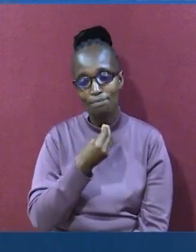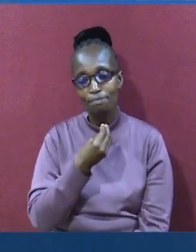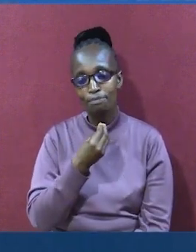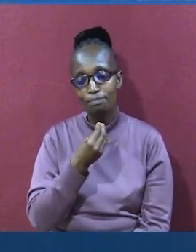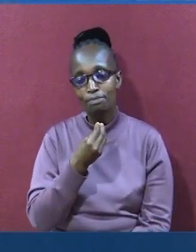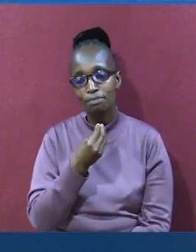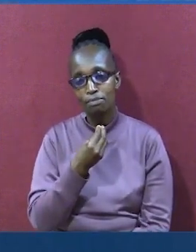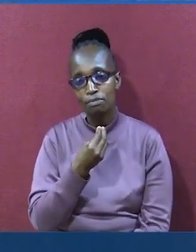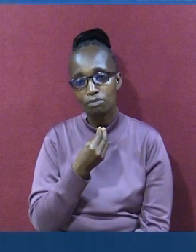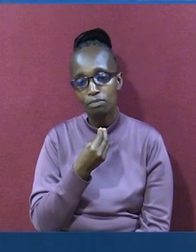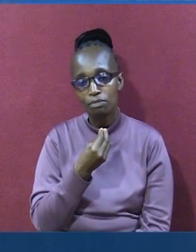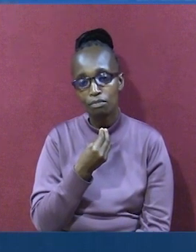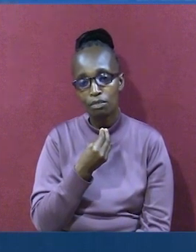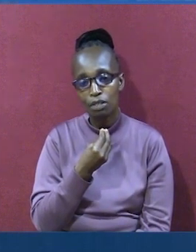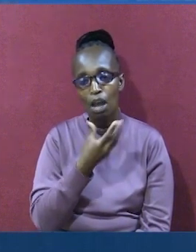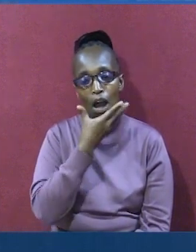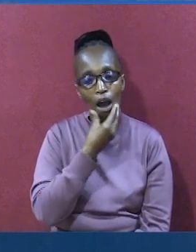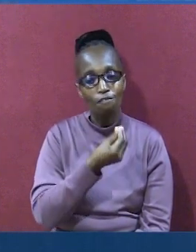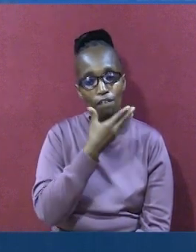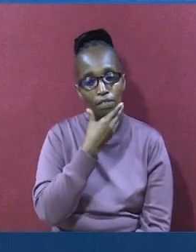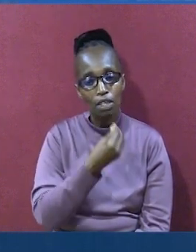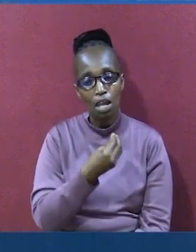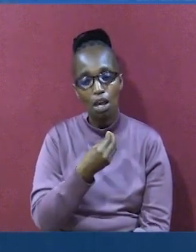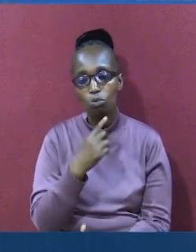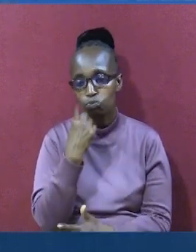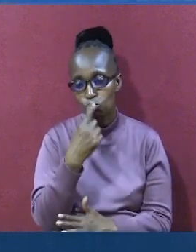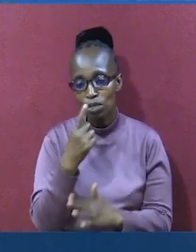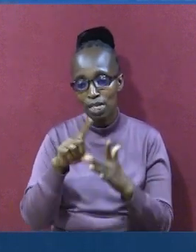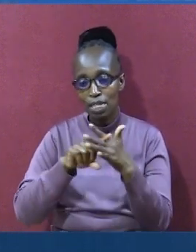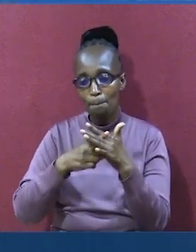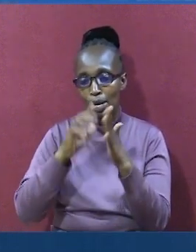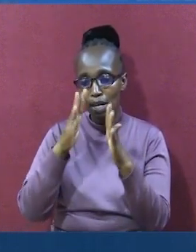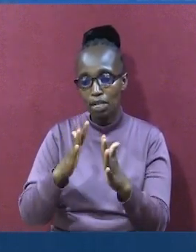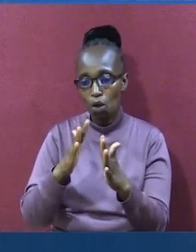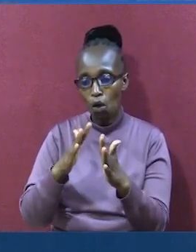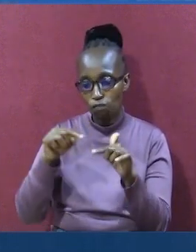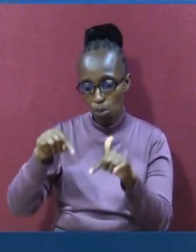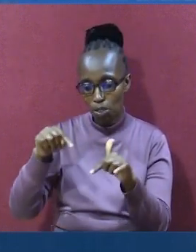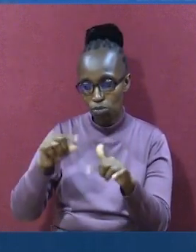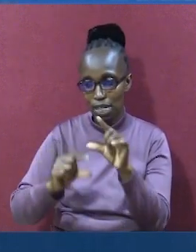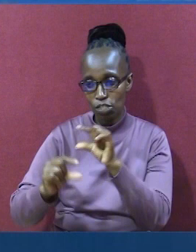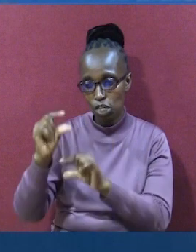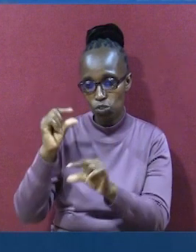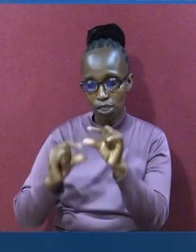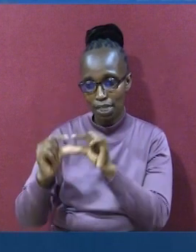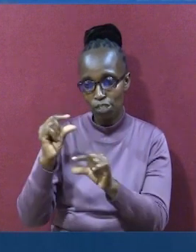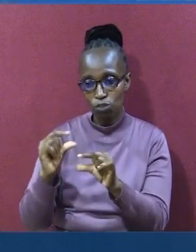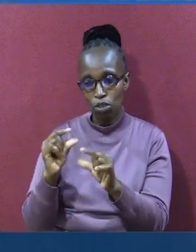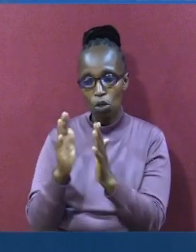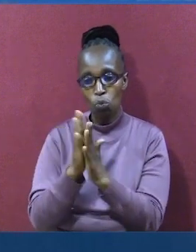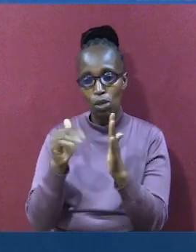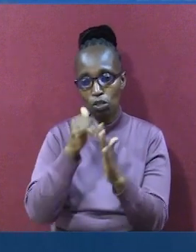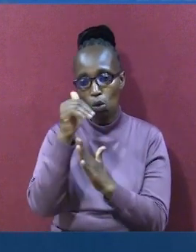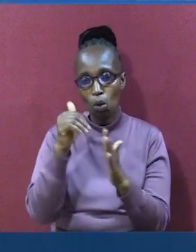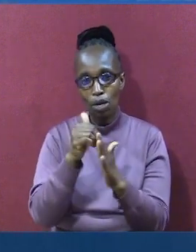Ambaye ndiye kina chetu chakisazi ambacho tumezaliwa. Baba wa imani. Mze